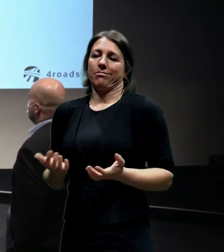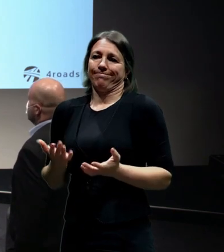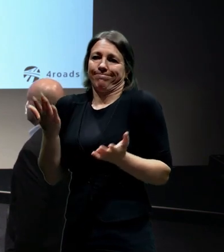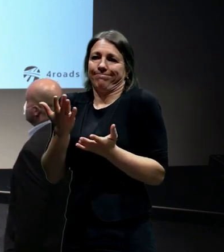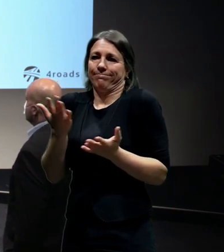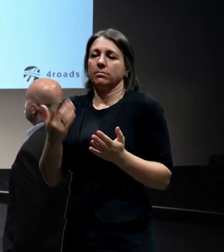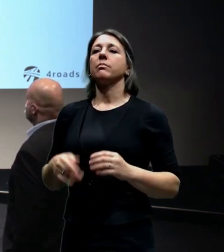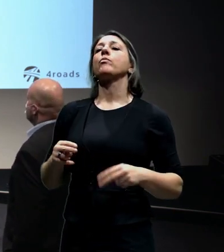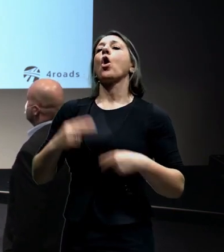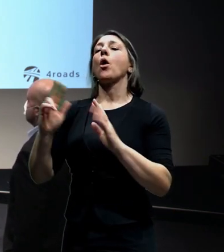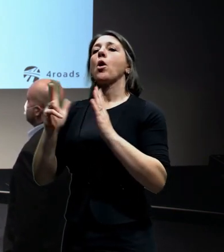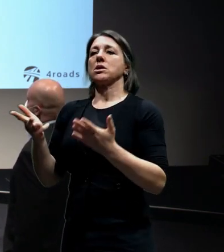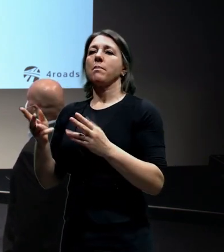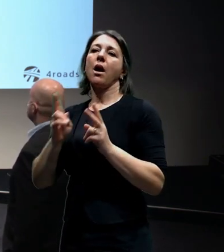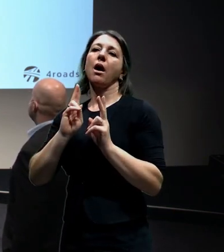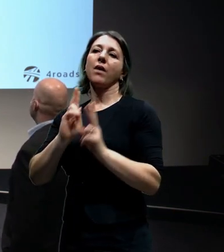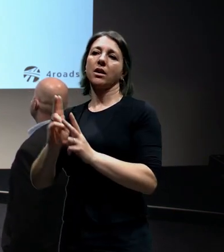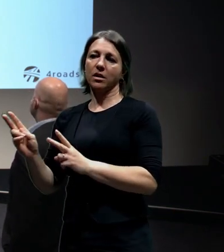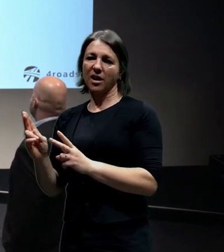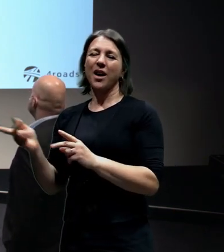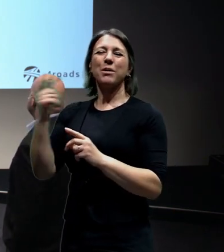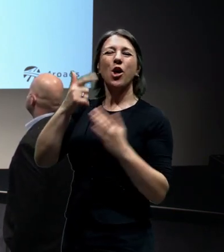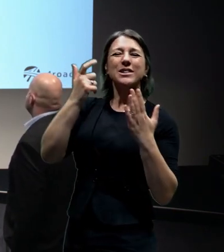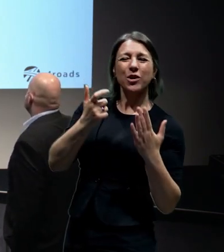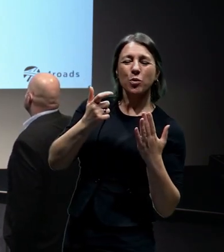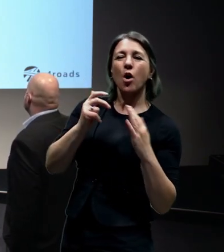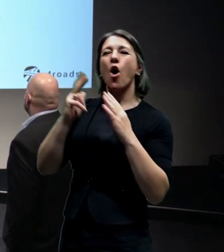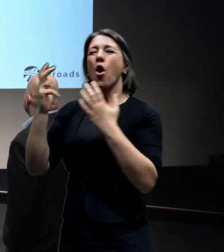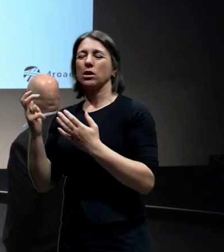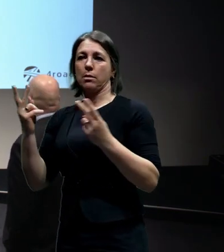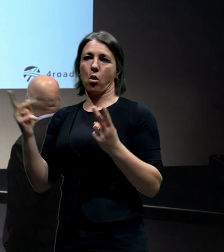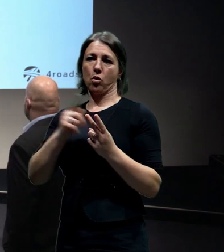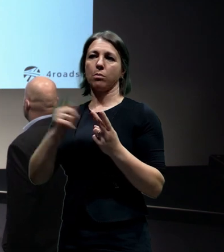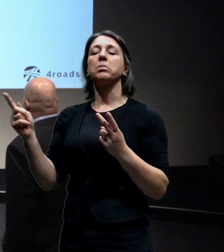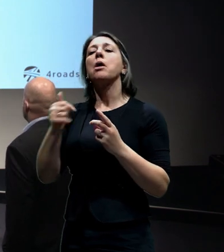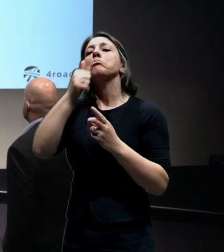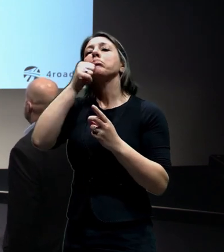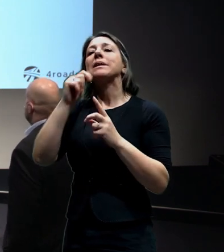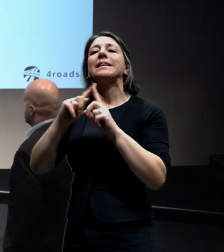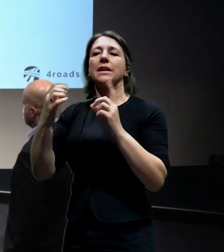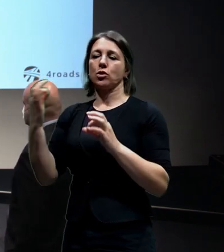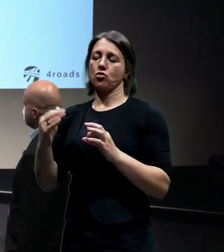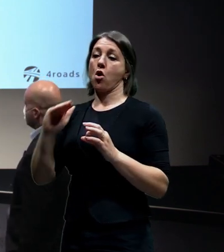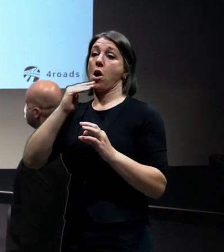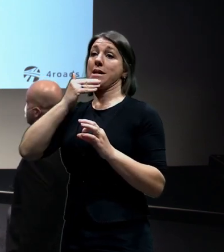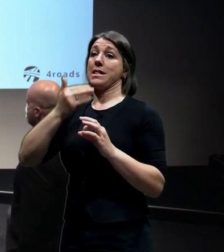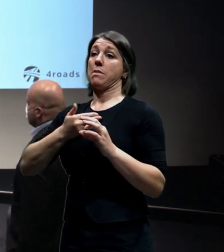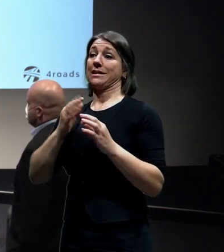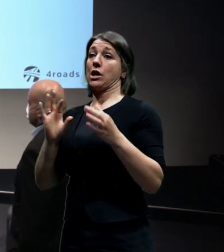Varianta 8. je v podstatě modifikací varianty 7. jenom pouze v tom, že Libenská spojka přichází v patrovém uspořádání,